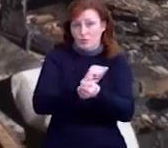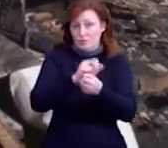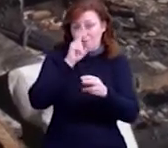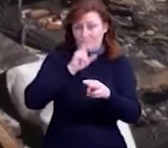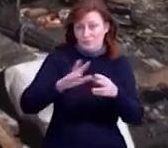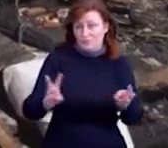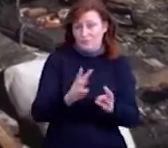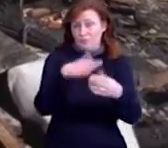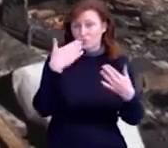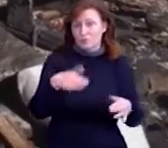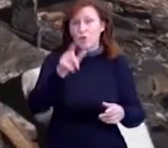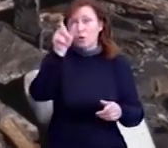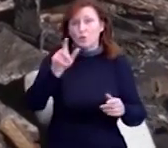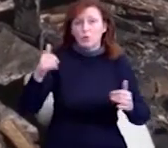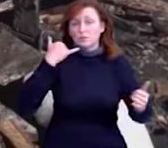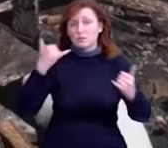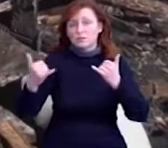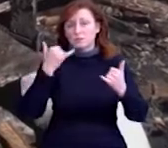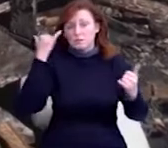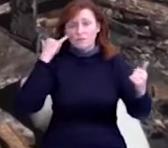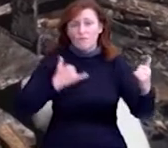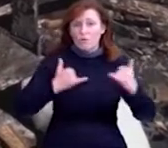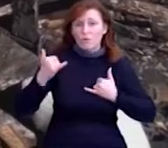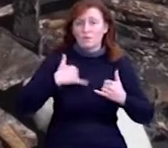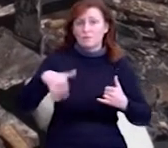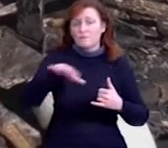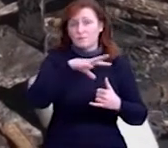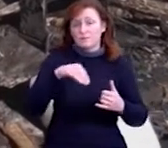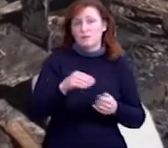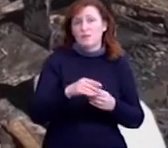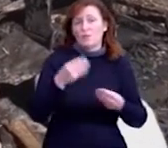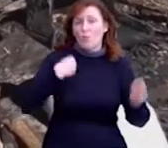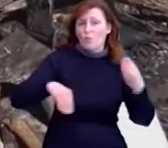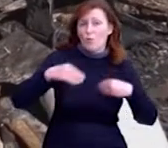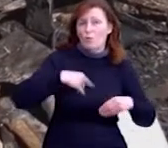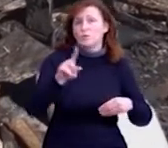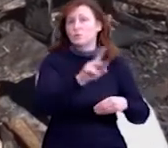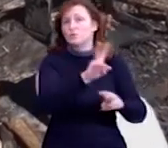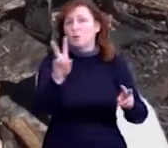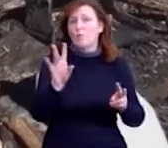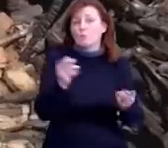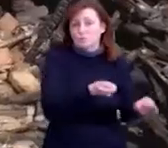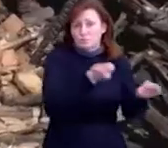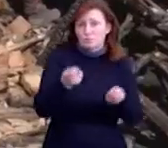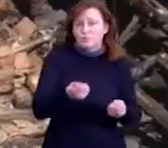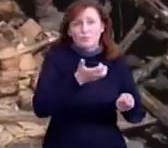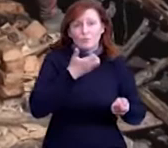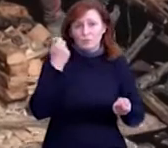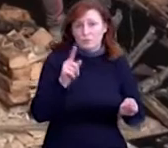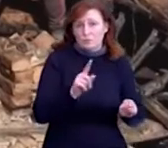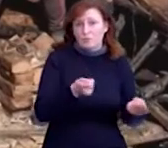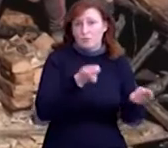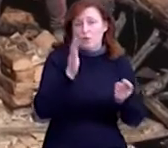І люди вже мені дзвонять, хто знає, і вже Валентина Павлівна дзвонять, одяг пропонують, бо нема ж нічого. Будуть писати